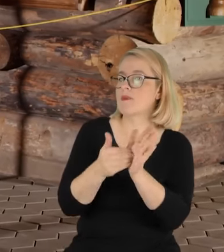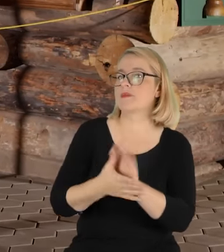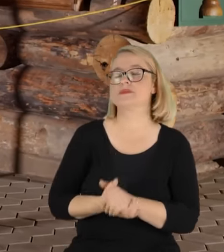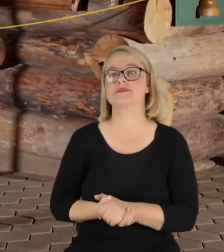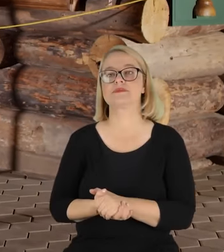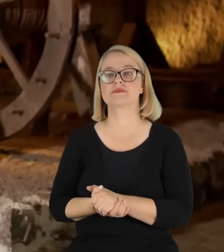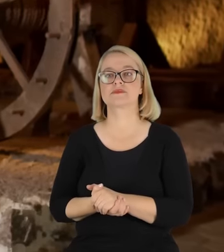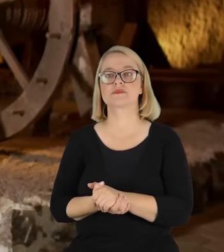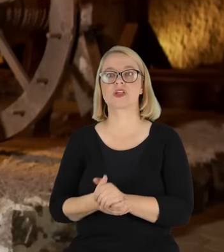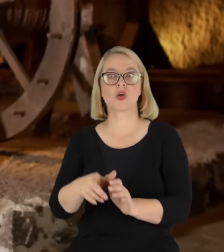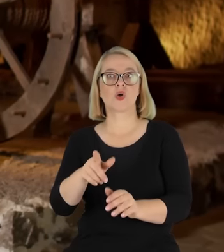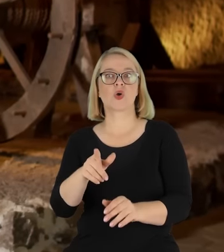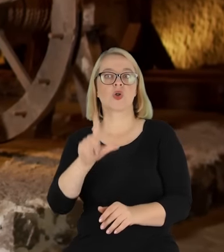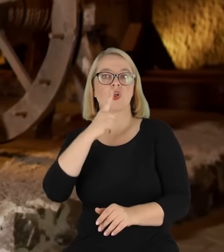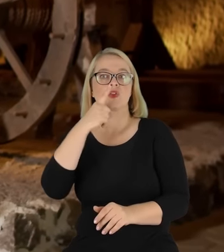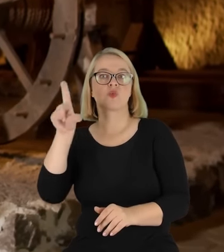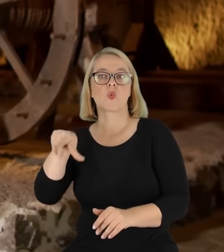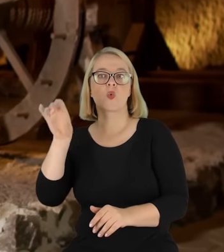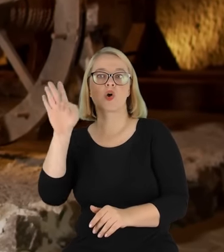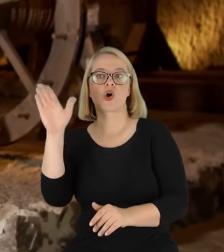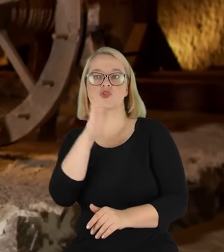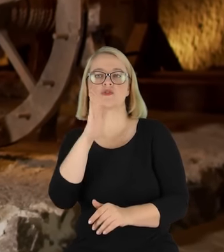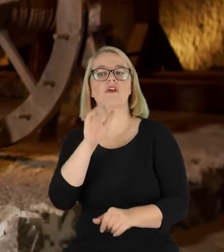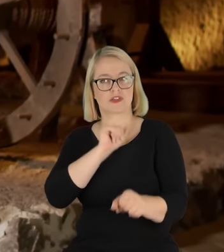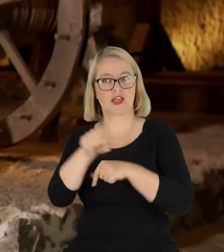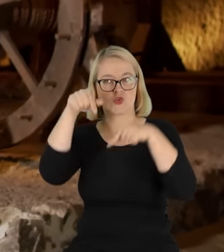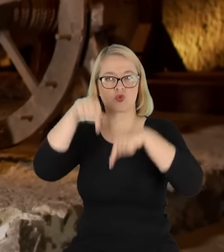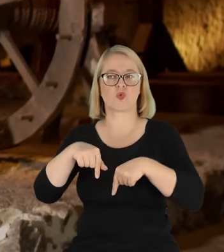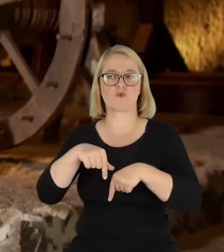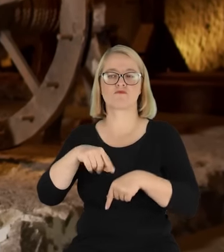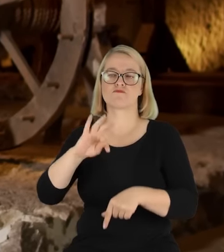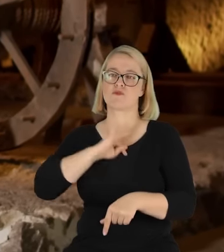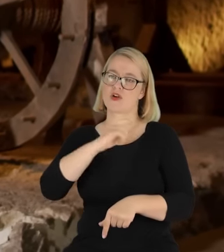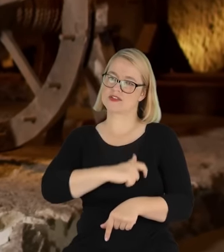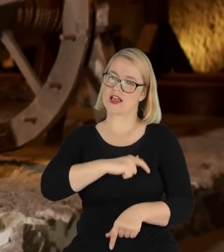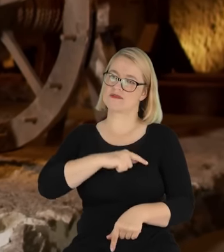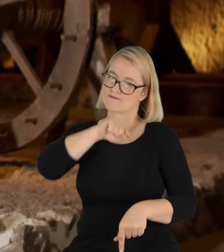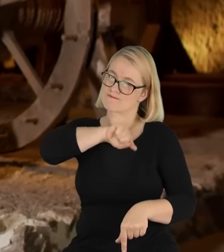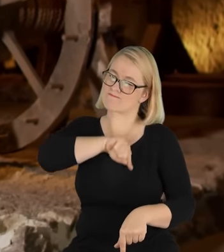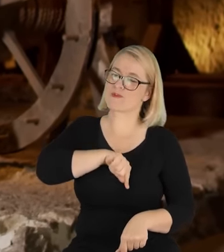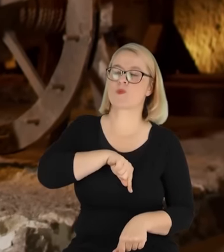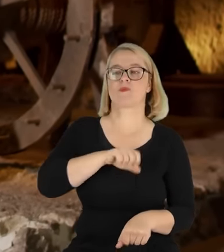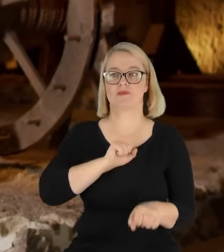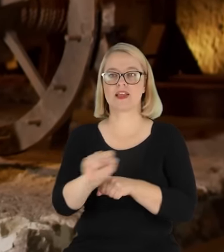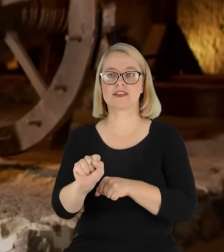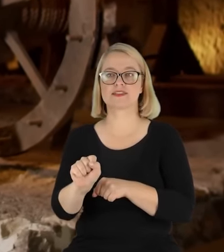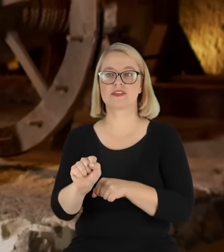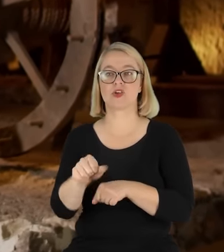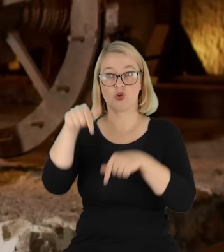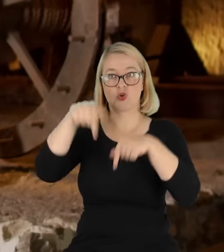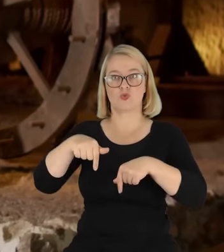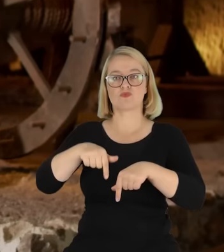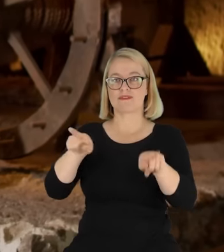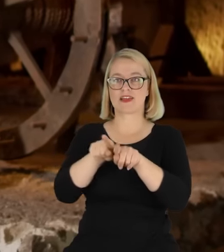obietnicy. Długo, że on tu jest, on jest w moim sercu głęboko i jest